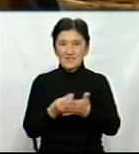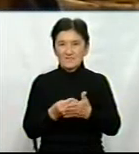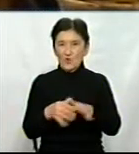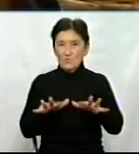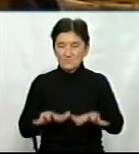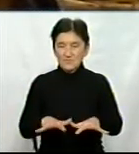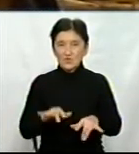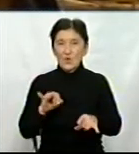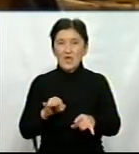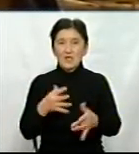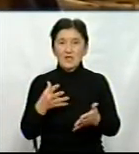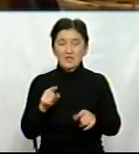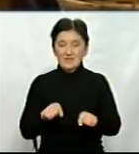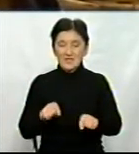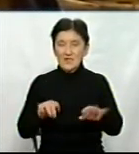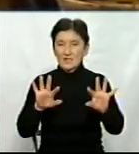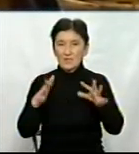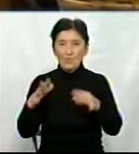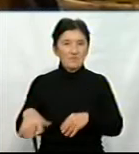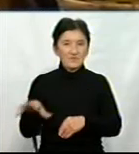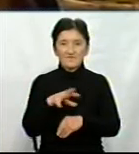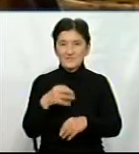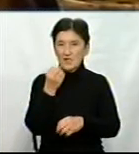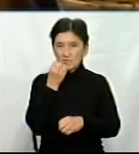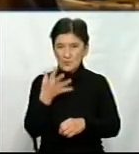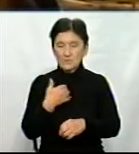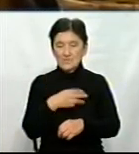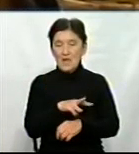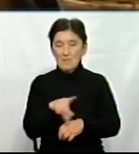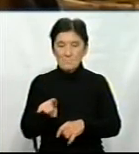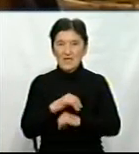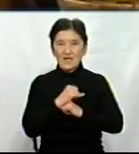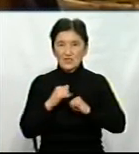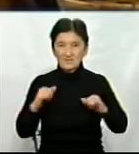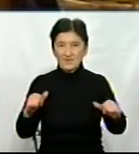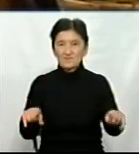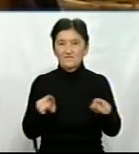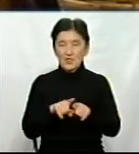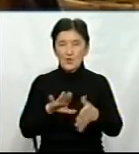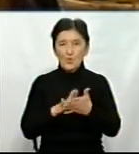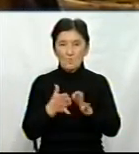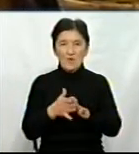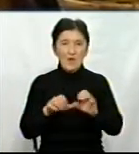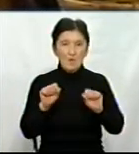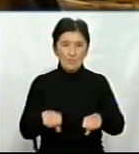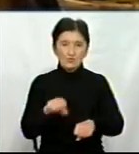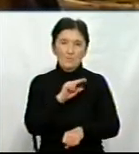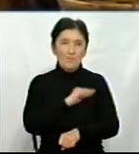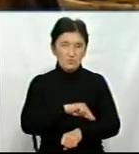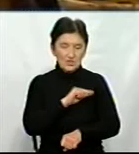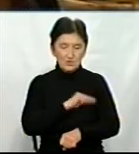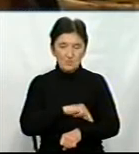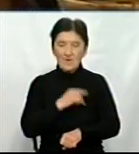можна сказати, що на даний момент все добре. Ми розвиваємось. І в цих умовах ми можемо продуктивно працювати.